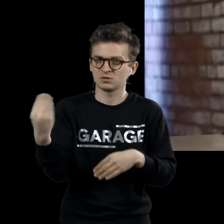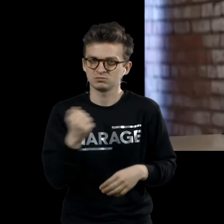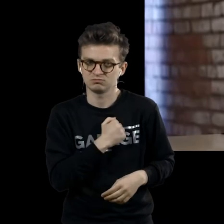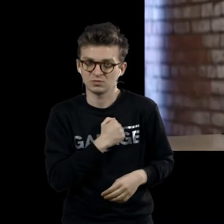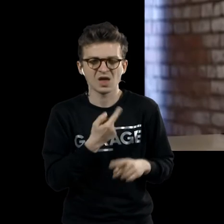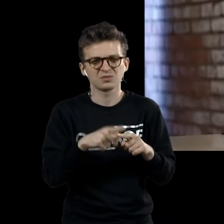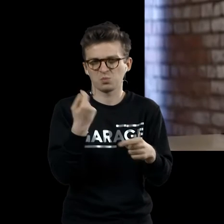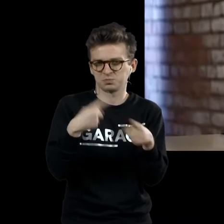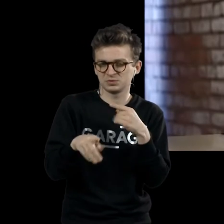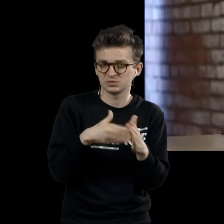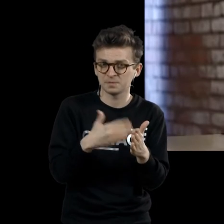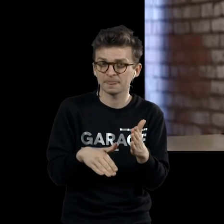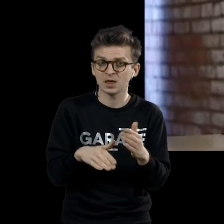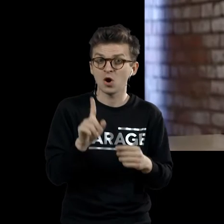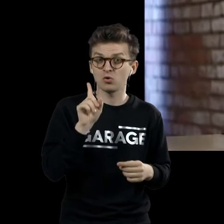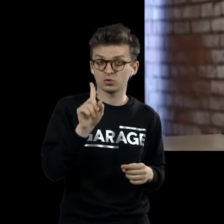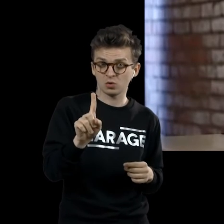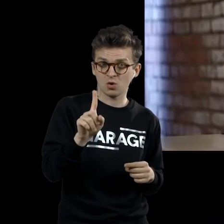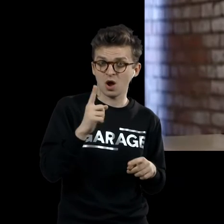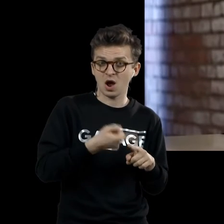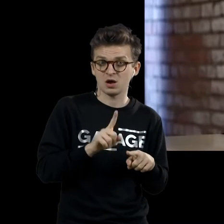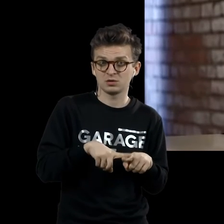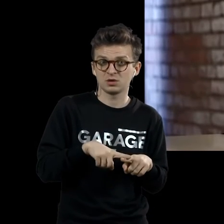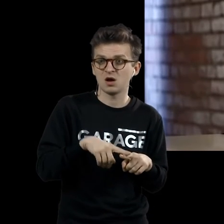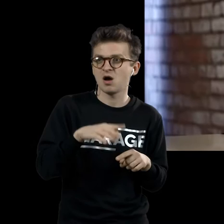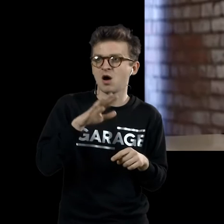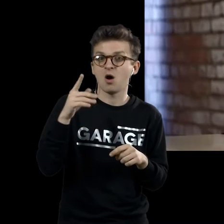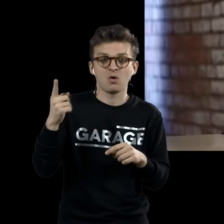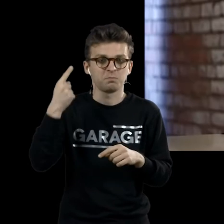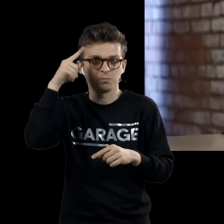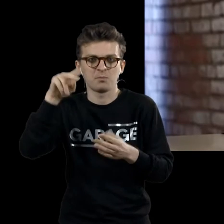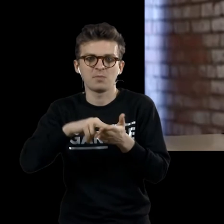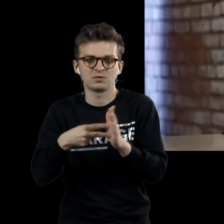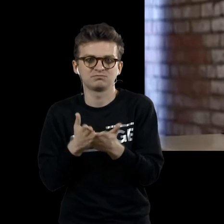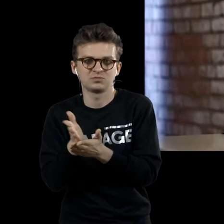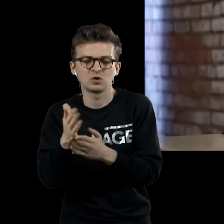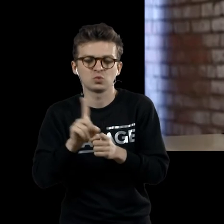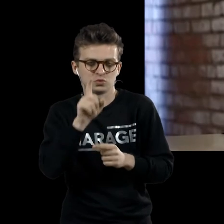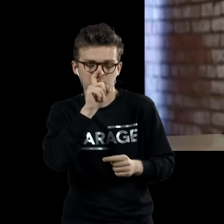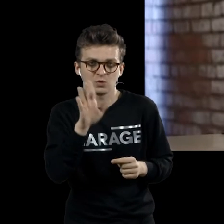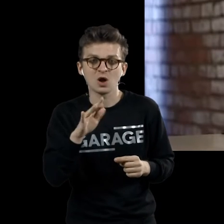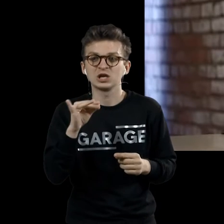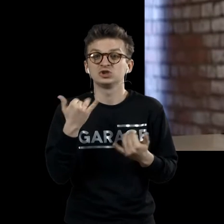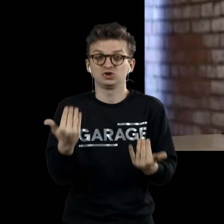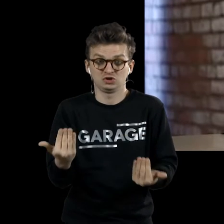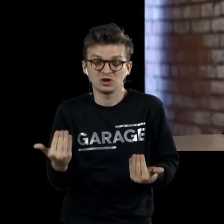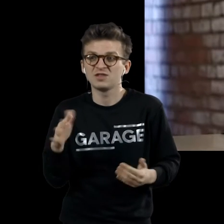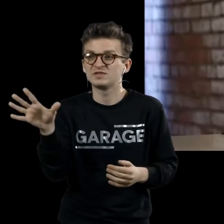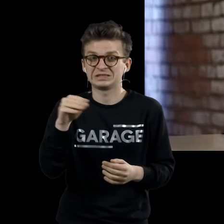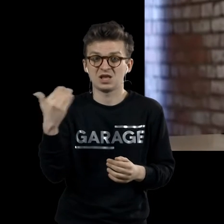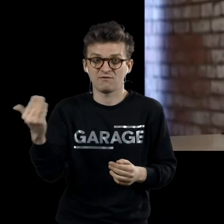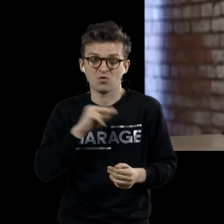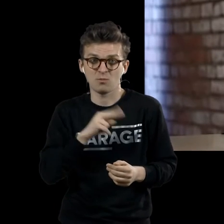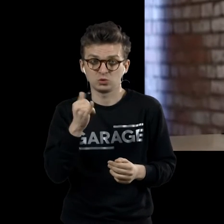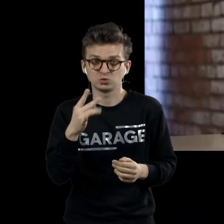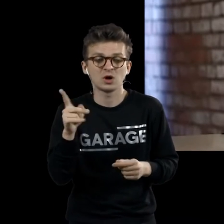стратегия. Но при этом он придумал совершенно гениальную стратегию, о которой мы будем говорить, что все его работы существуют сегодня в нескольких